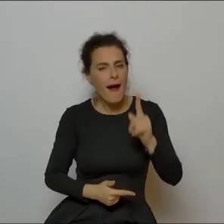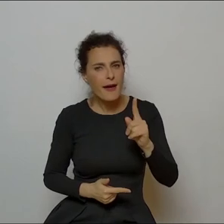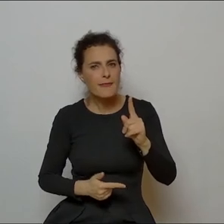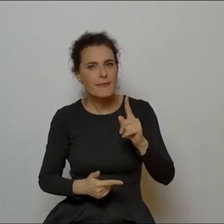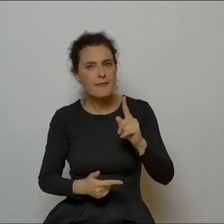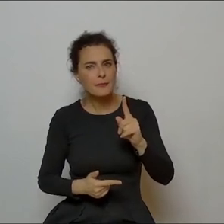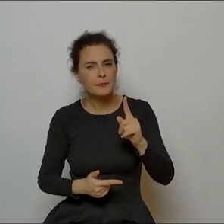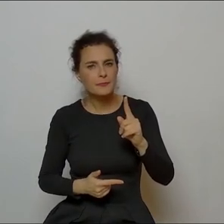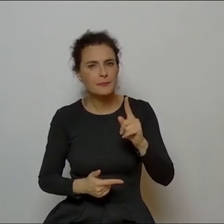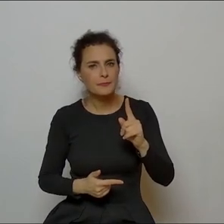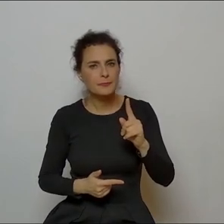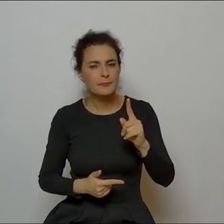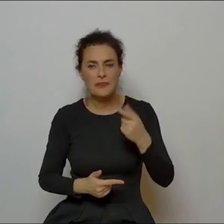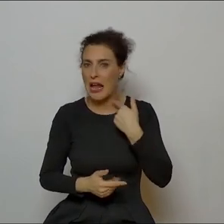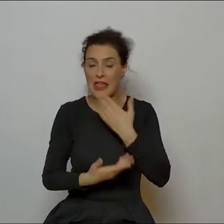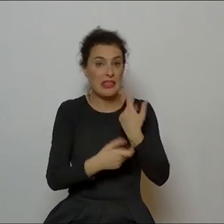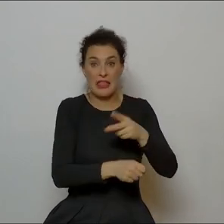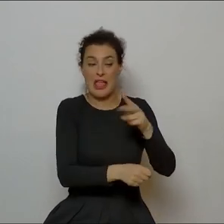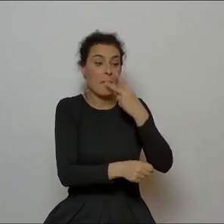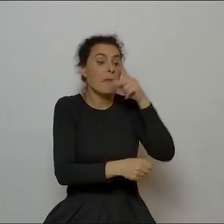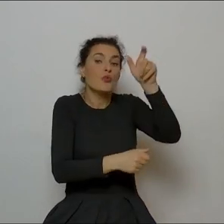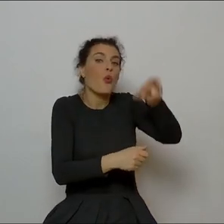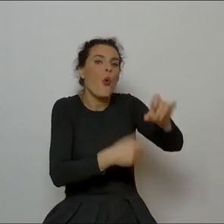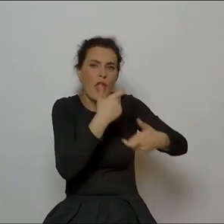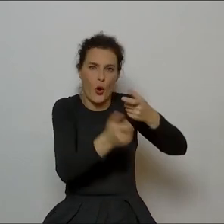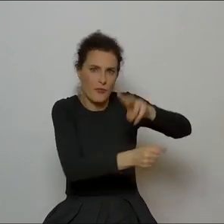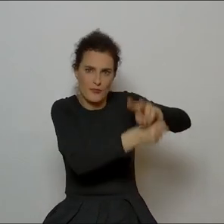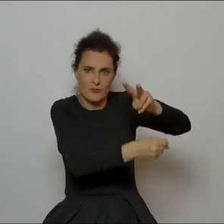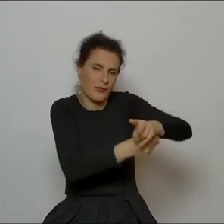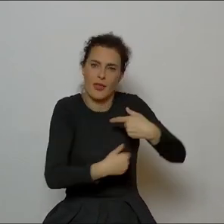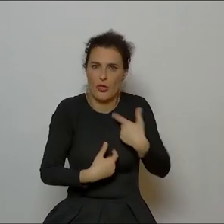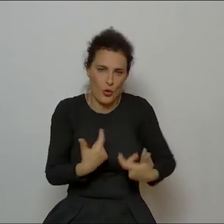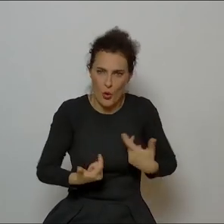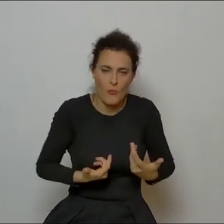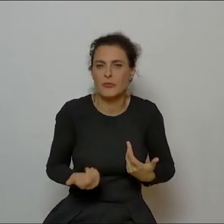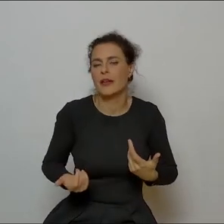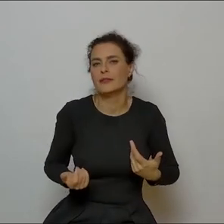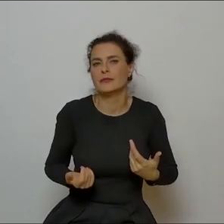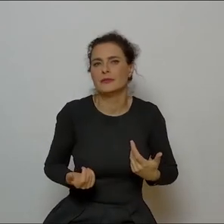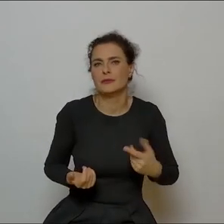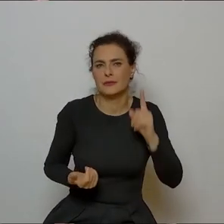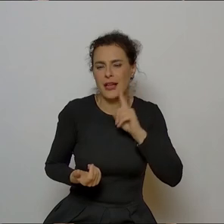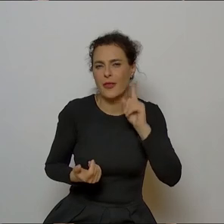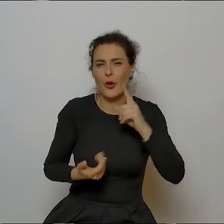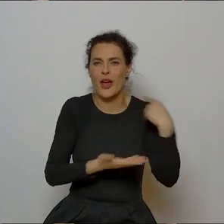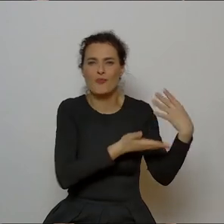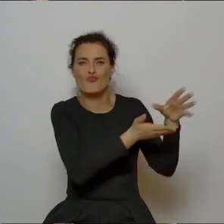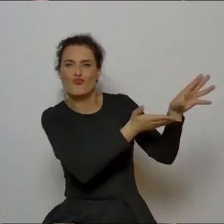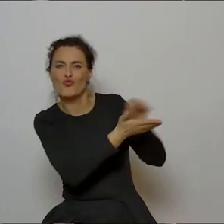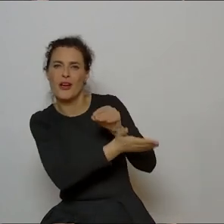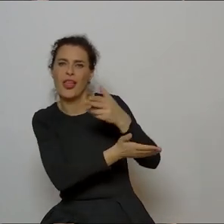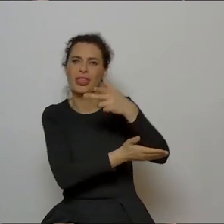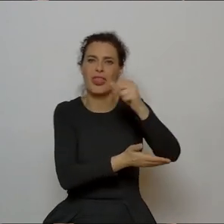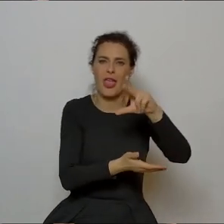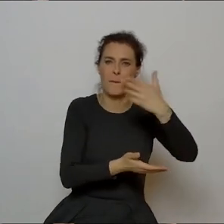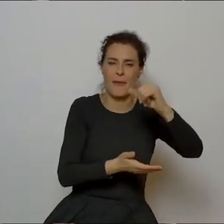Boże, przyznam się szczerze, że nie monitoruję tak bardzo jej działalności, ale to są chyba po prostu niemeny i przyznam szczerze,